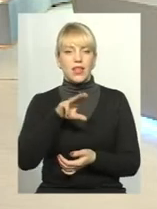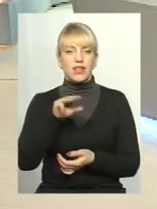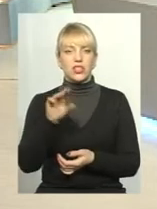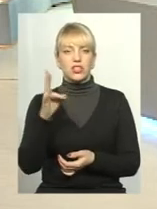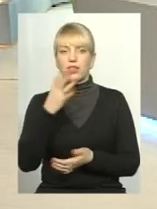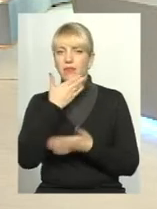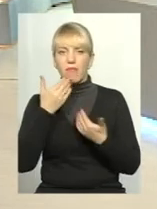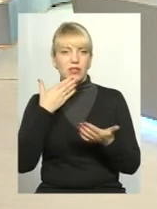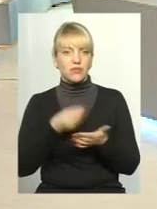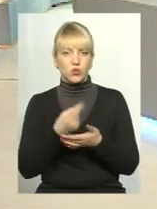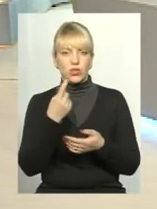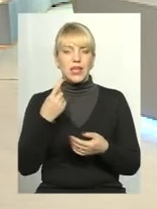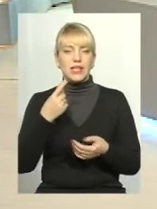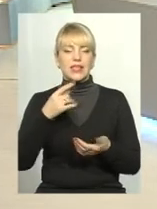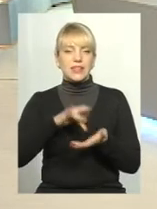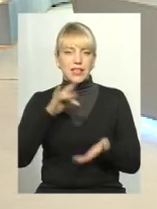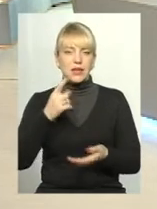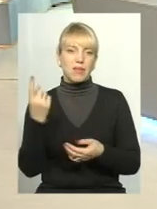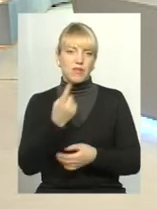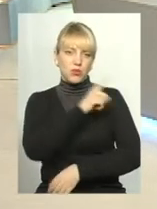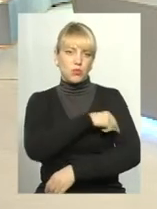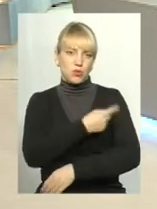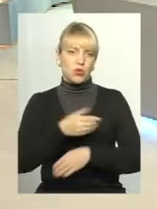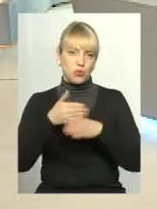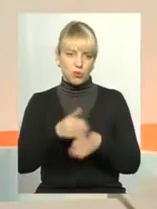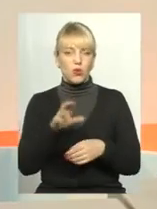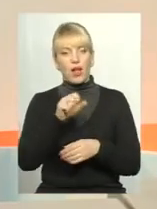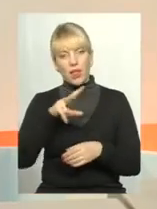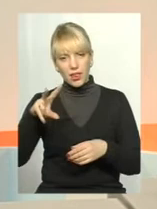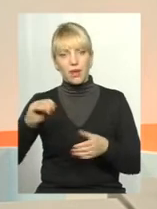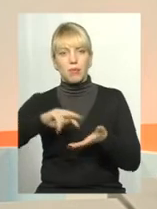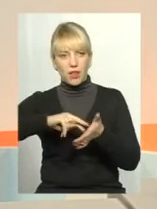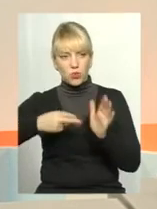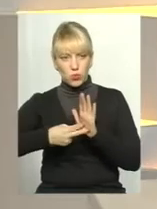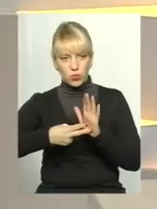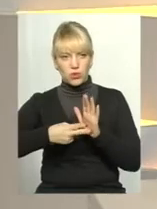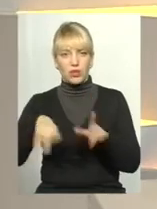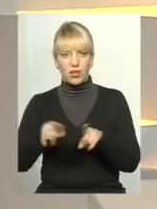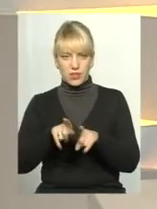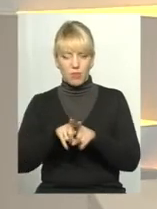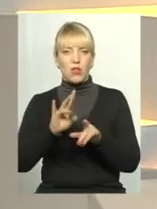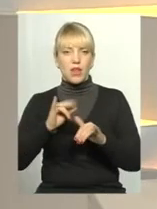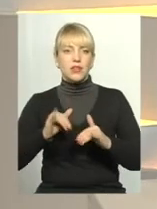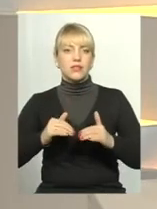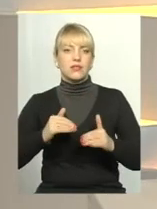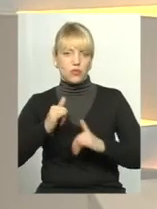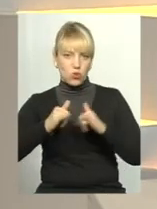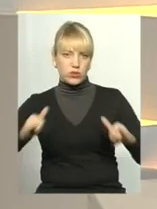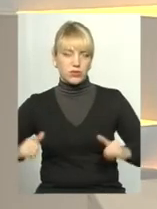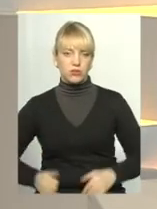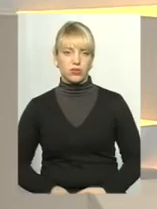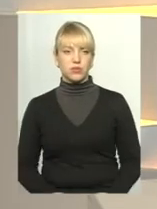центру первинної медико-санітарної допомоги, але планують. Також на стадії розвитку. Так, так, так.